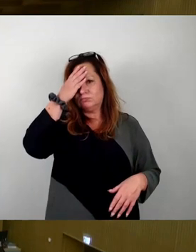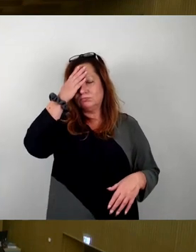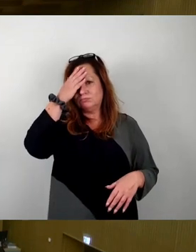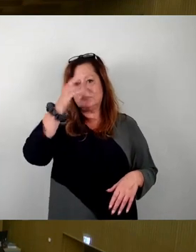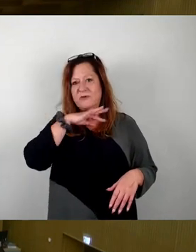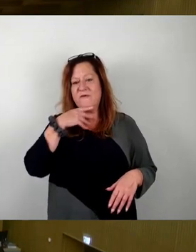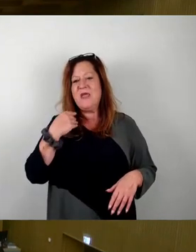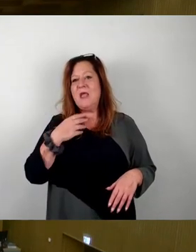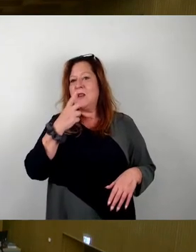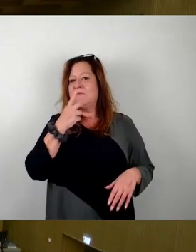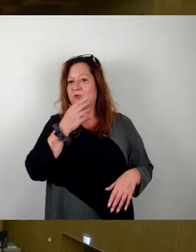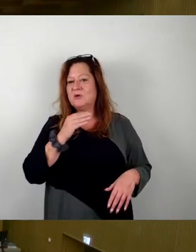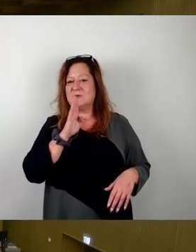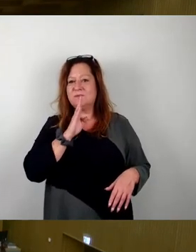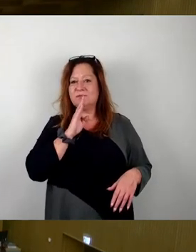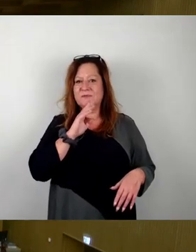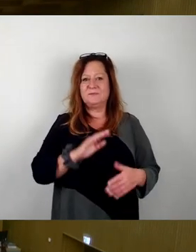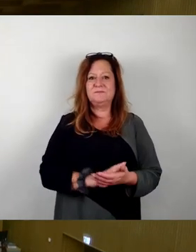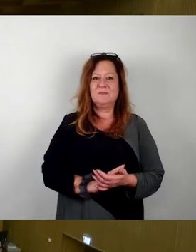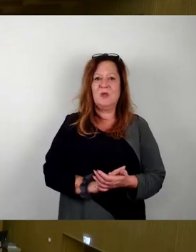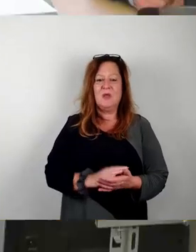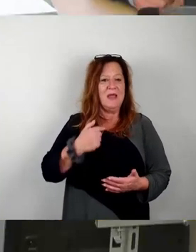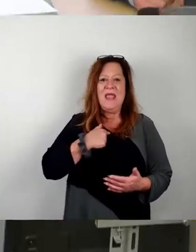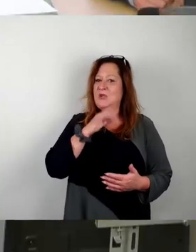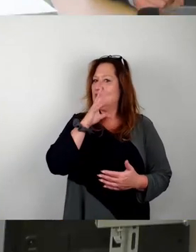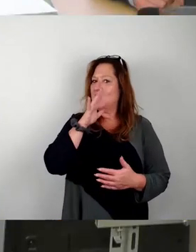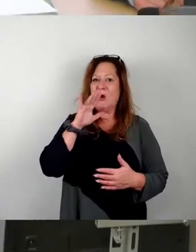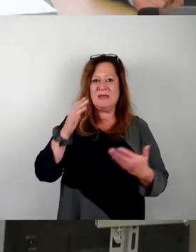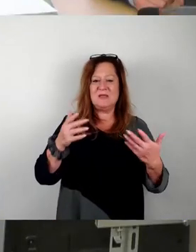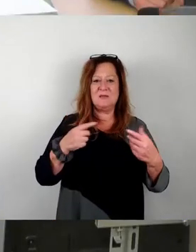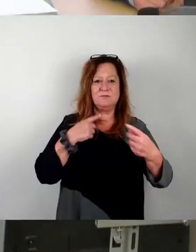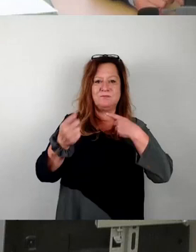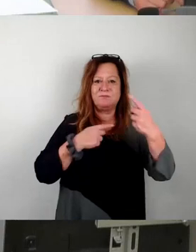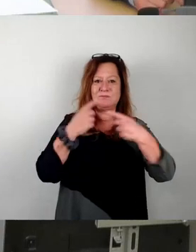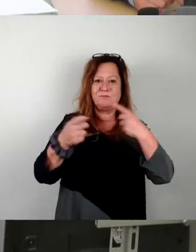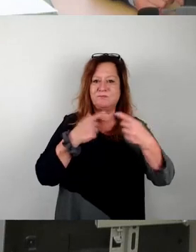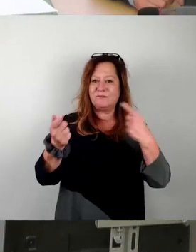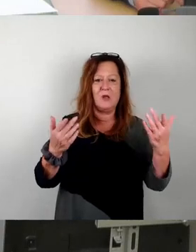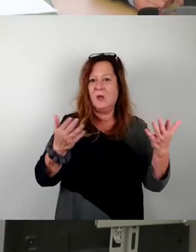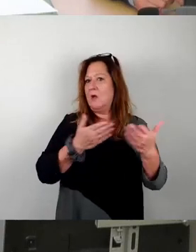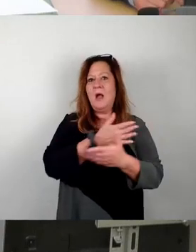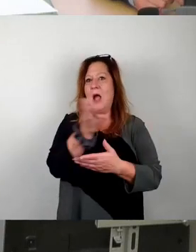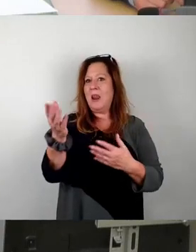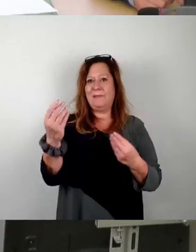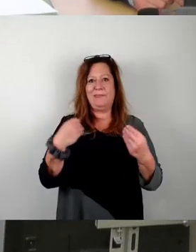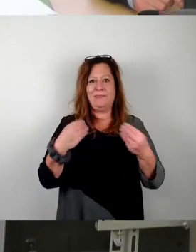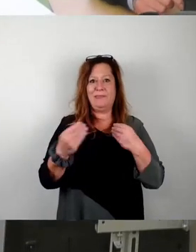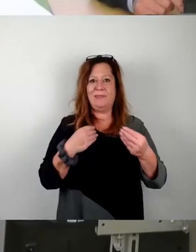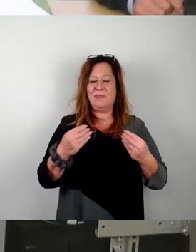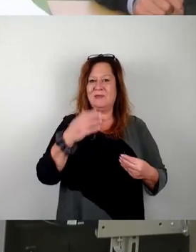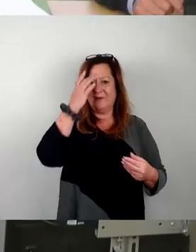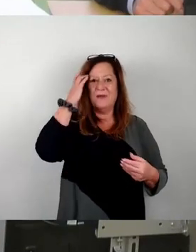Ja, sehr geehrter Herr Oberbürgermeister, ich habe noch gar nicht gesprochen und die ganzen Reaktionen kommen schon. Nein, glaube, es ist tatsächlich die Reaktion auf den